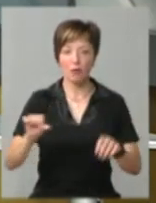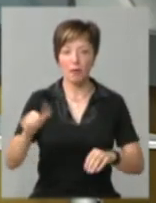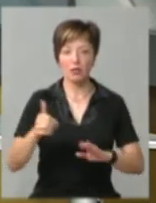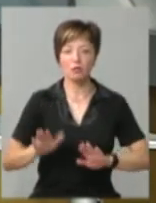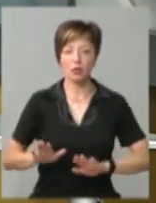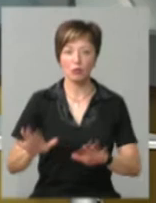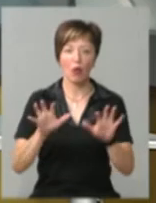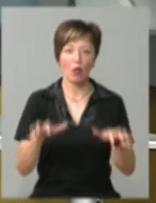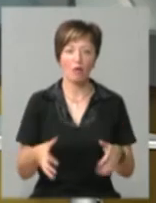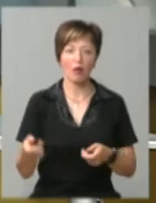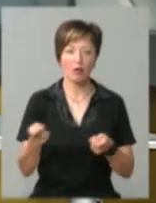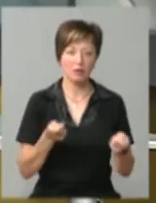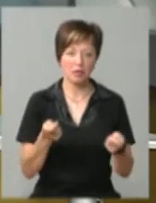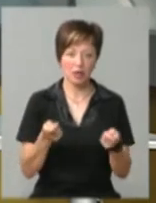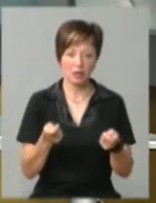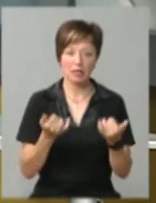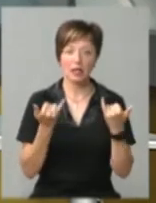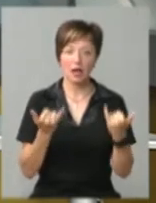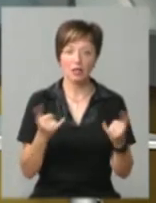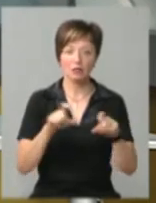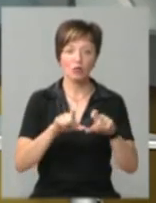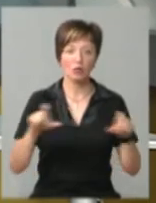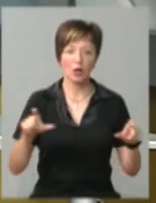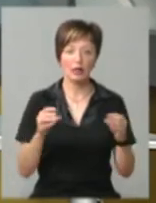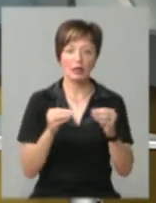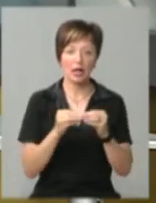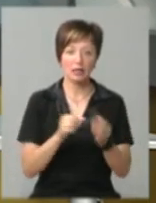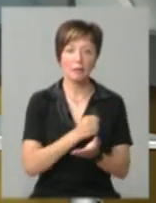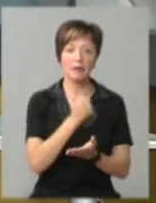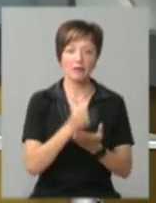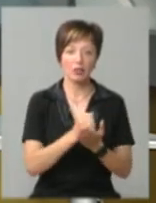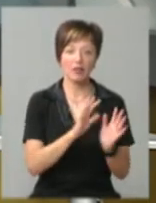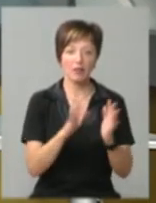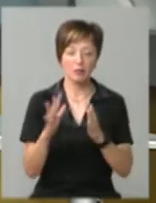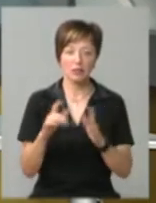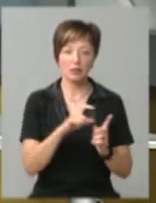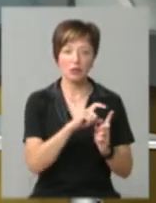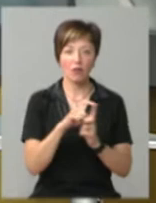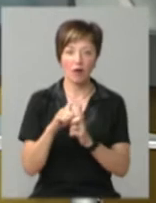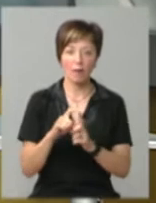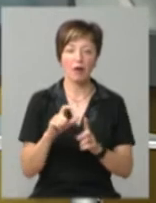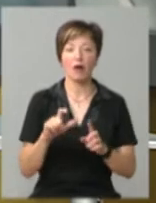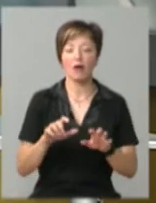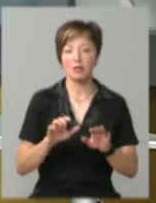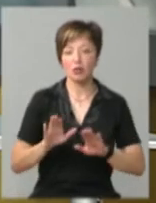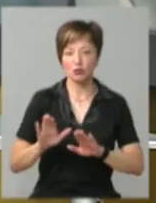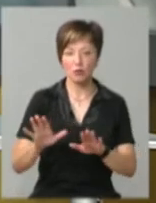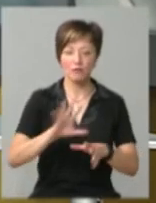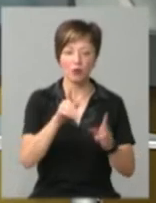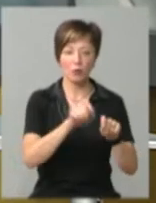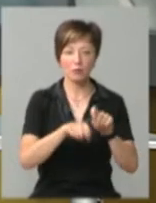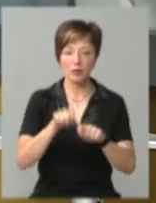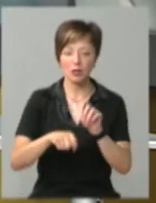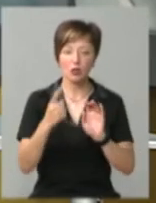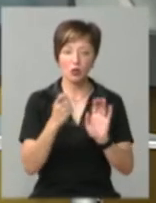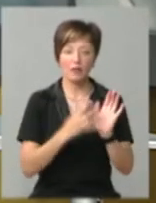заступник голови ОДА Роман Примуш. Наразі в установі 10 підтверджених випадків. За словами Романа Примуша, всього протестували 197